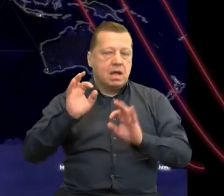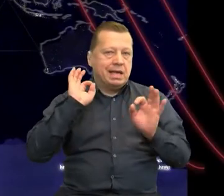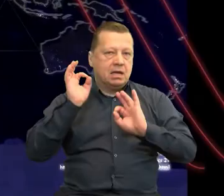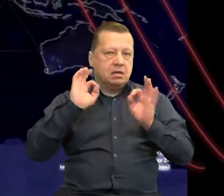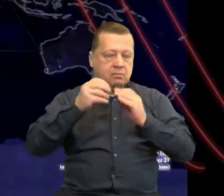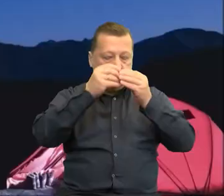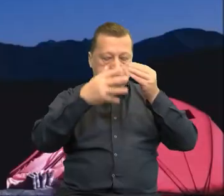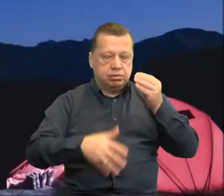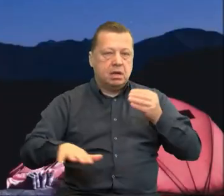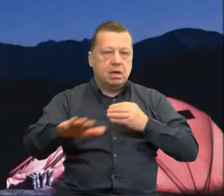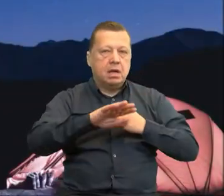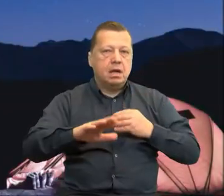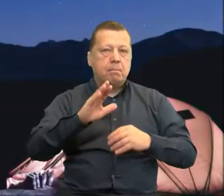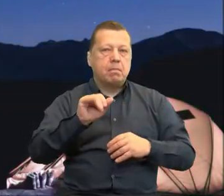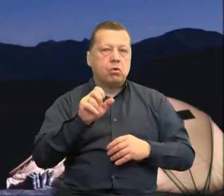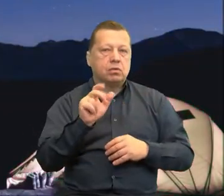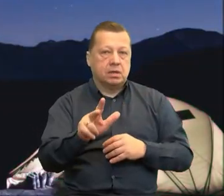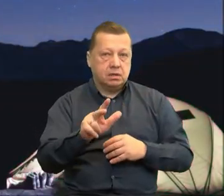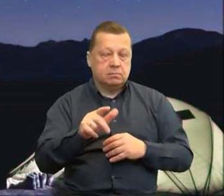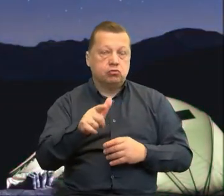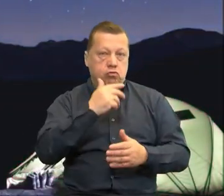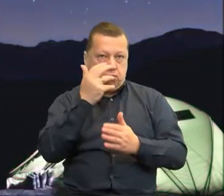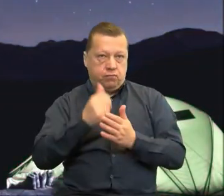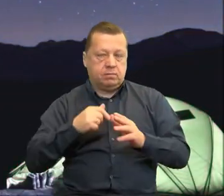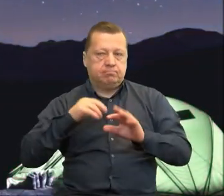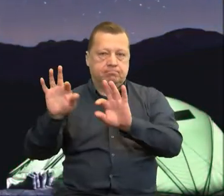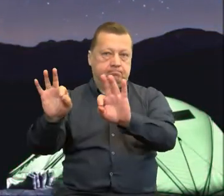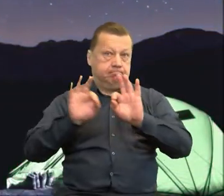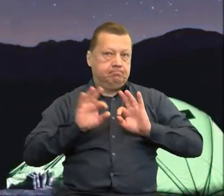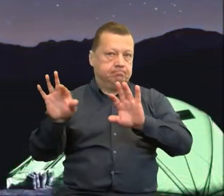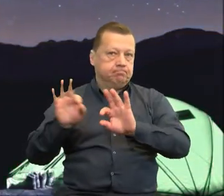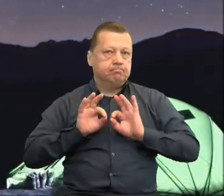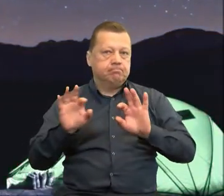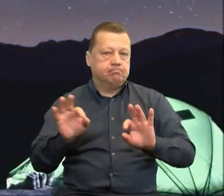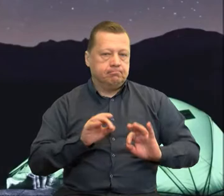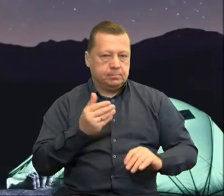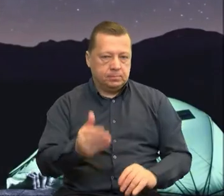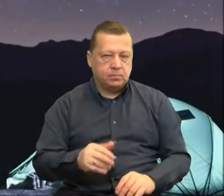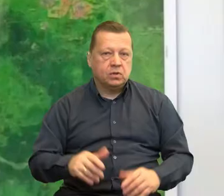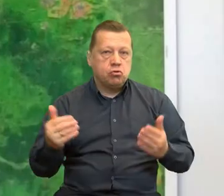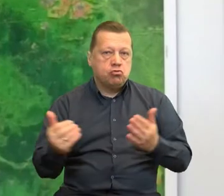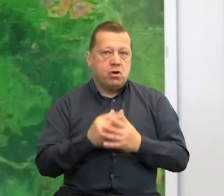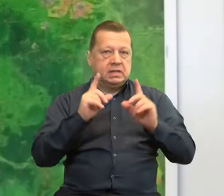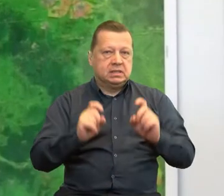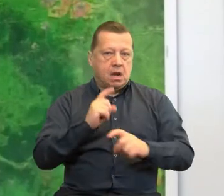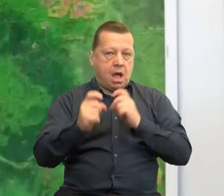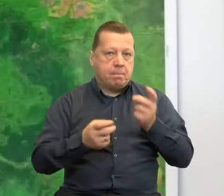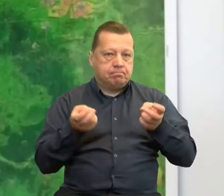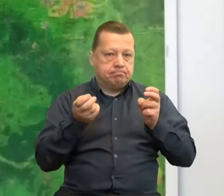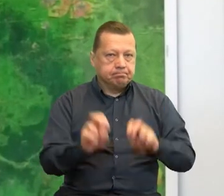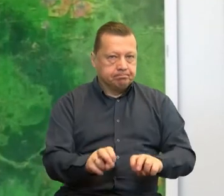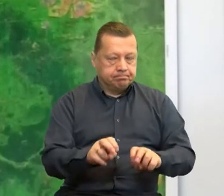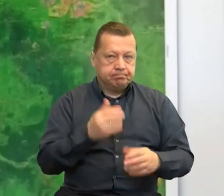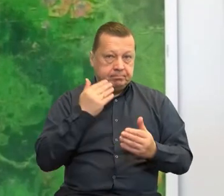Bałtyckiego poprzez wykorzystanie potrzeb i wysłań społecznych oraz powstania nowych start-upów. Rezultatem tego